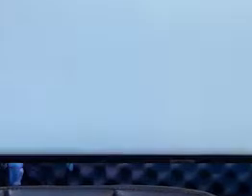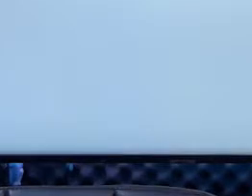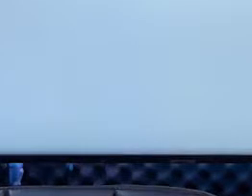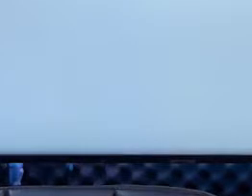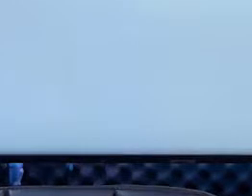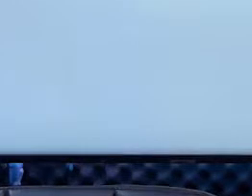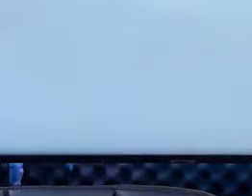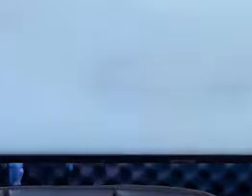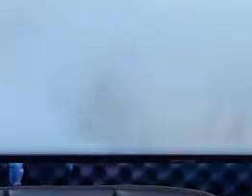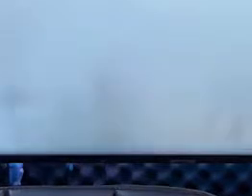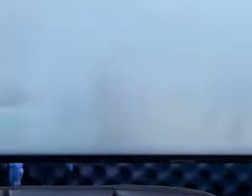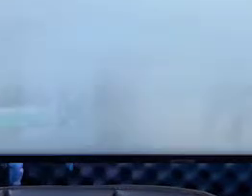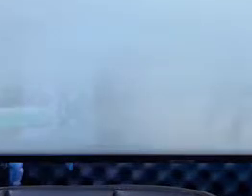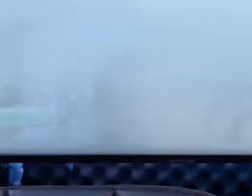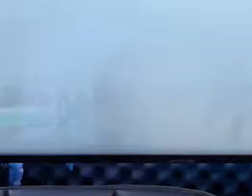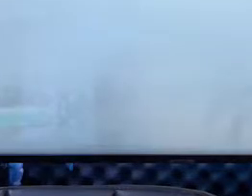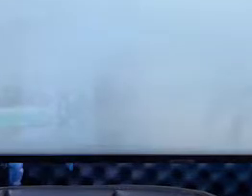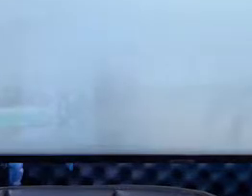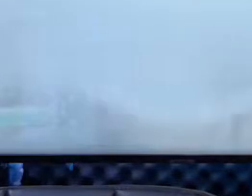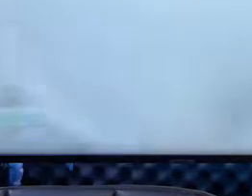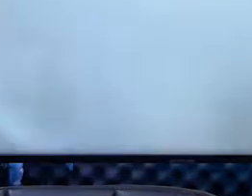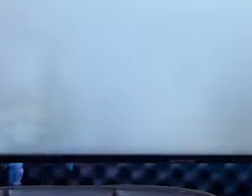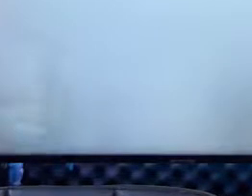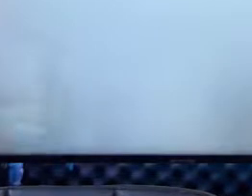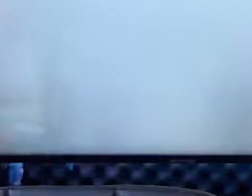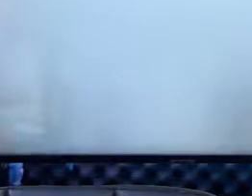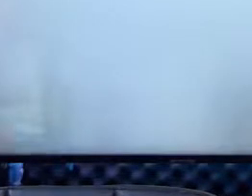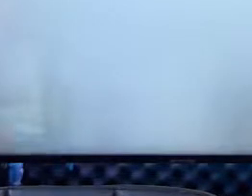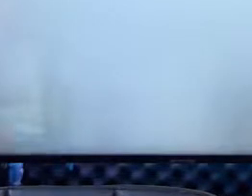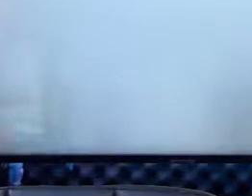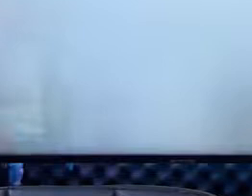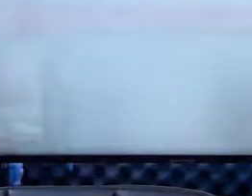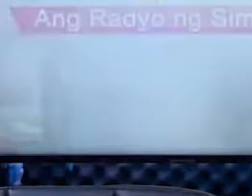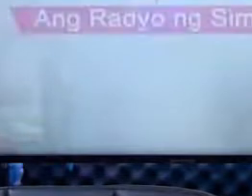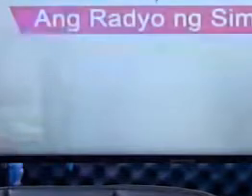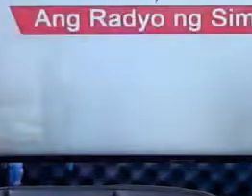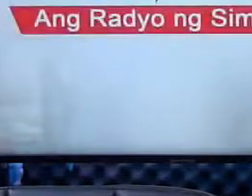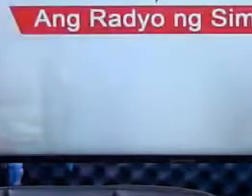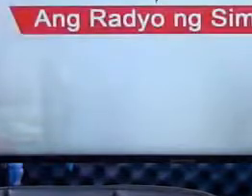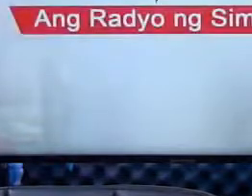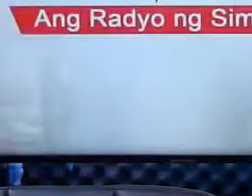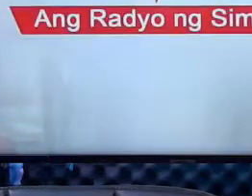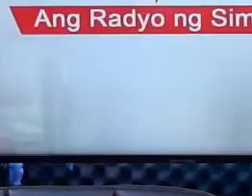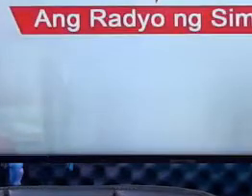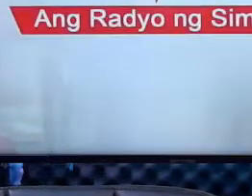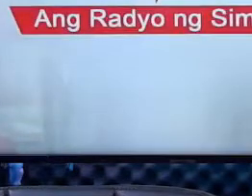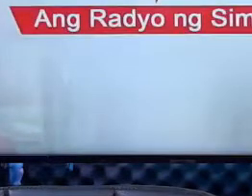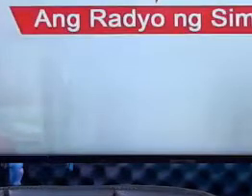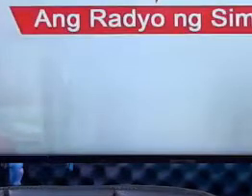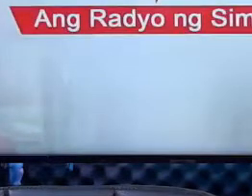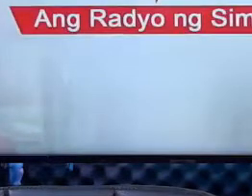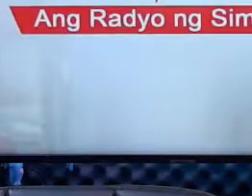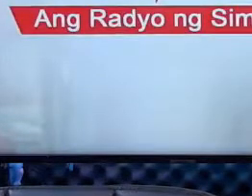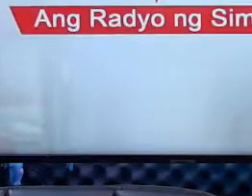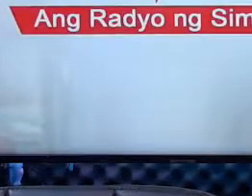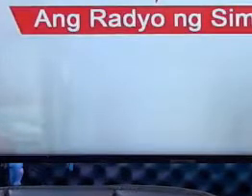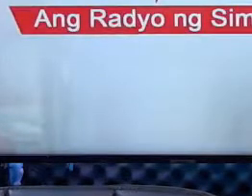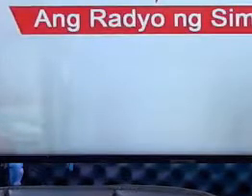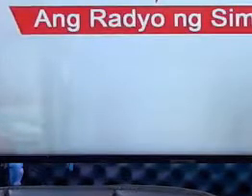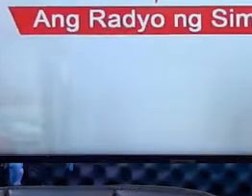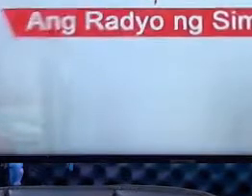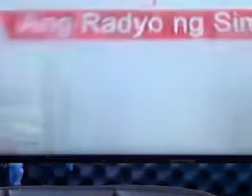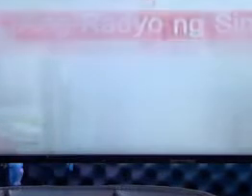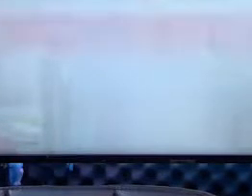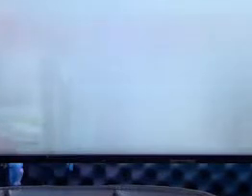po natin ng pagdali ng kanyang biyaya at ng kanyang mga pagpapala. Yan po ang aming panalangin at ang aming pagbati mula dito sa ating programang